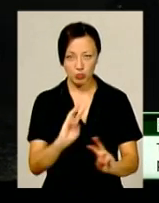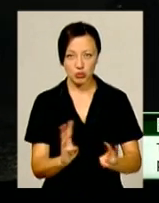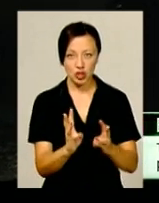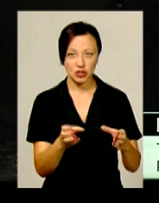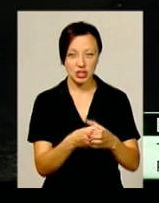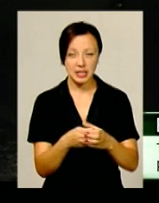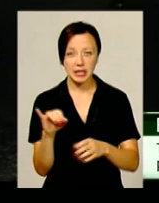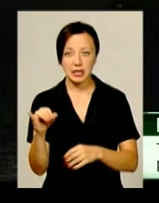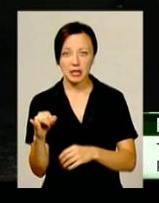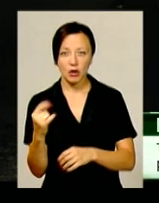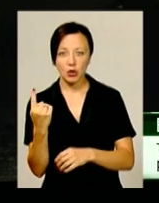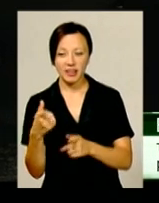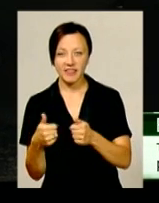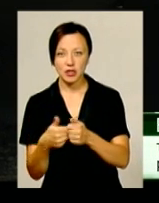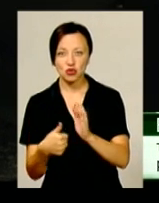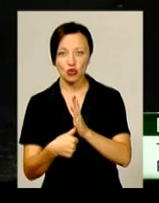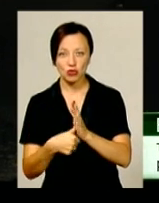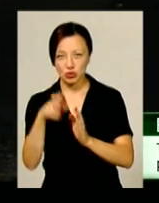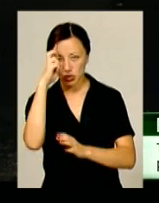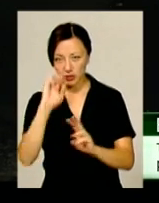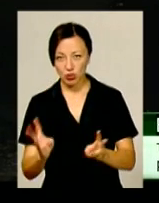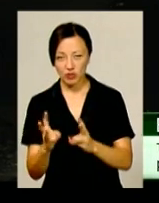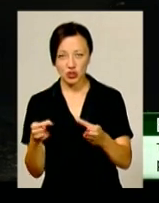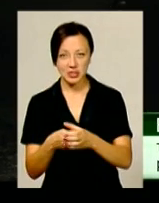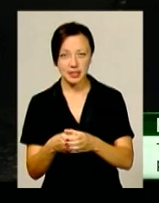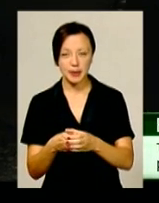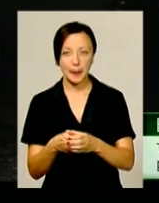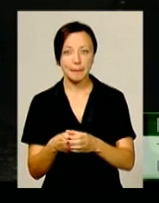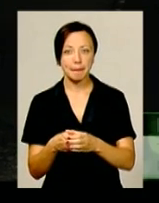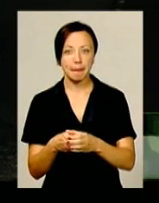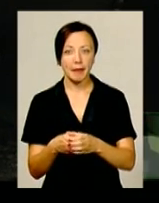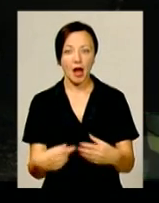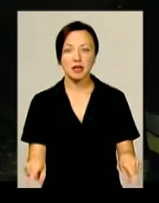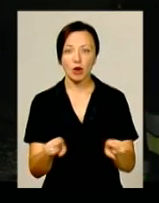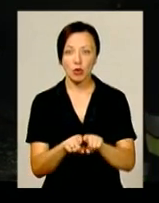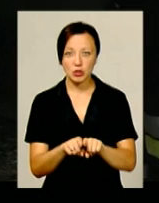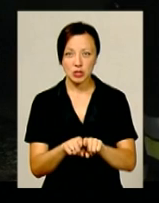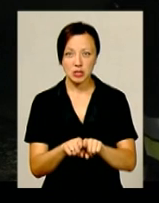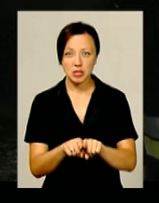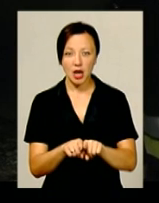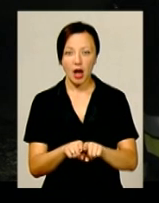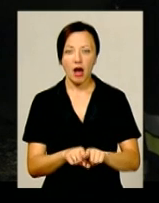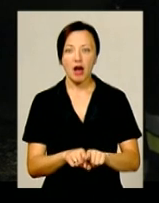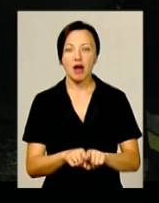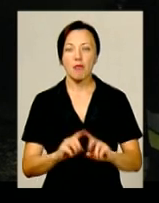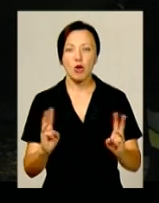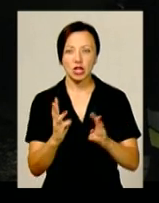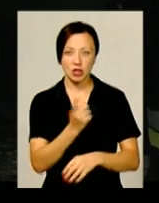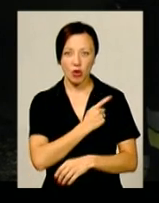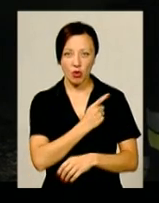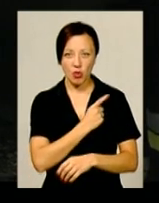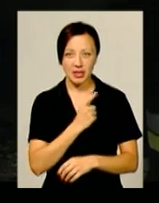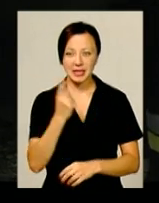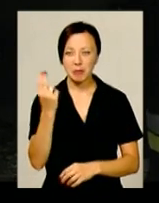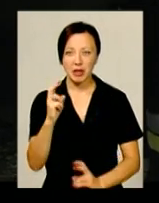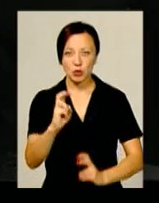-рятувальні частини, одно відділення шостої державно-пожежно-рятувальні частини, а також ДПД «Подільський цемент» та ДПД